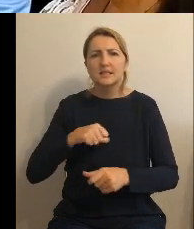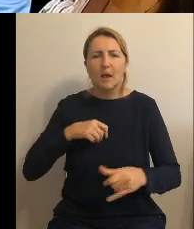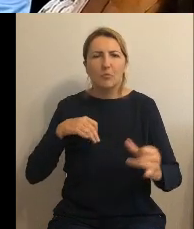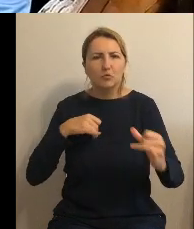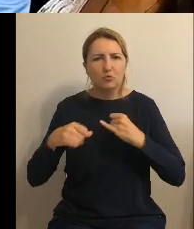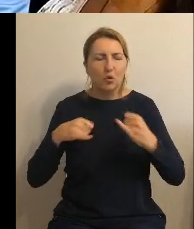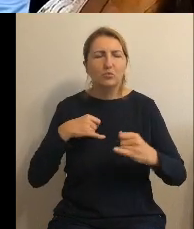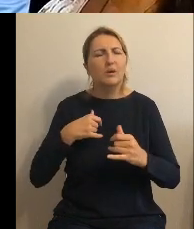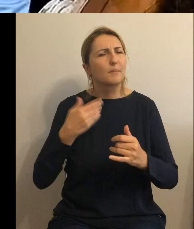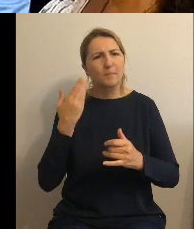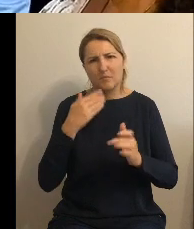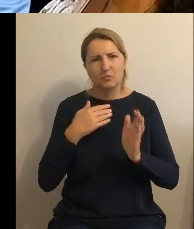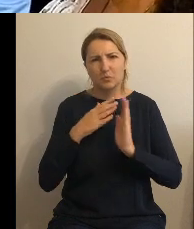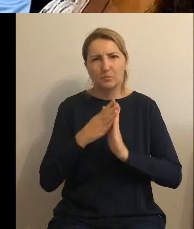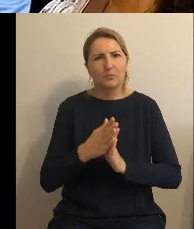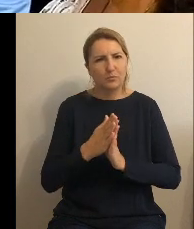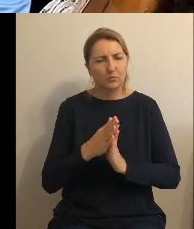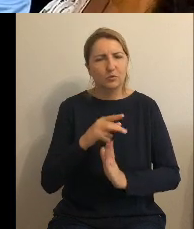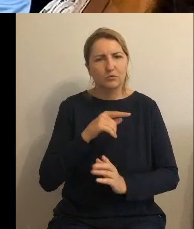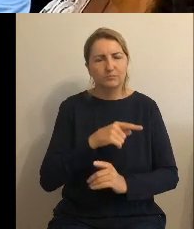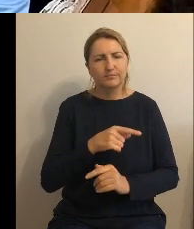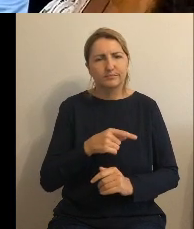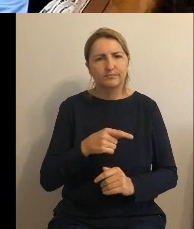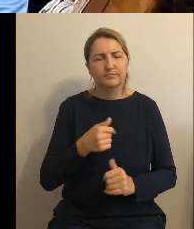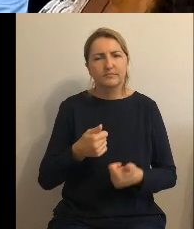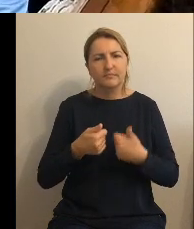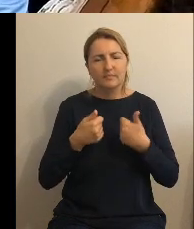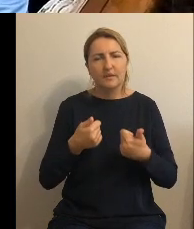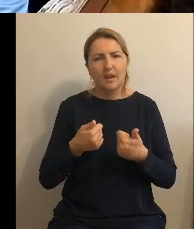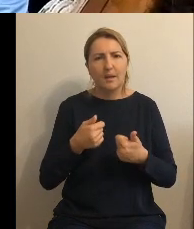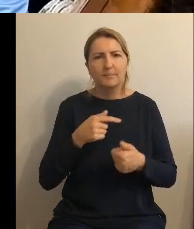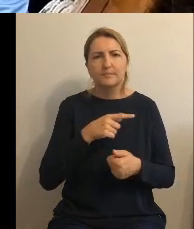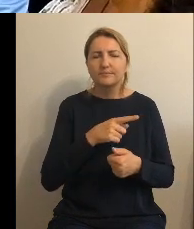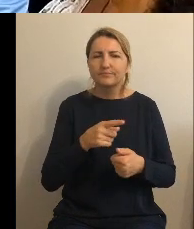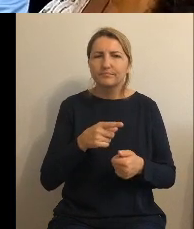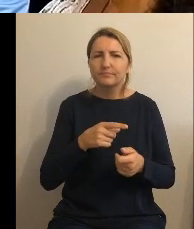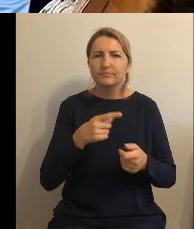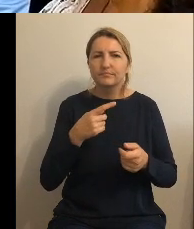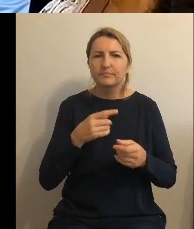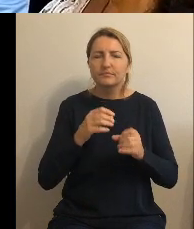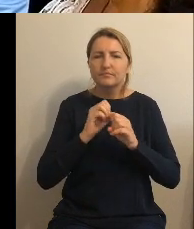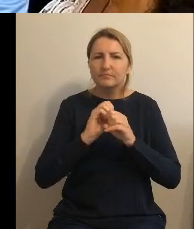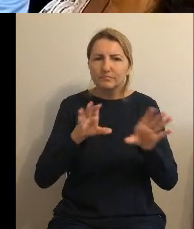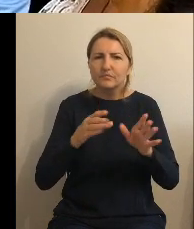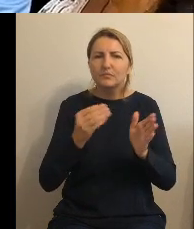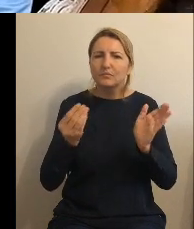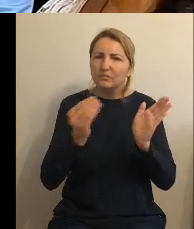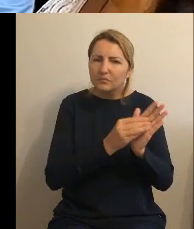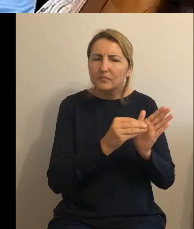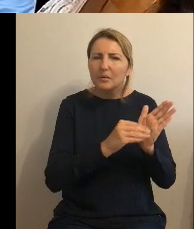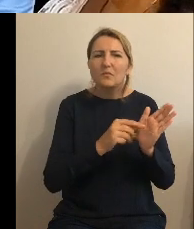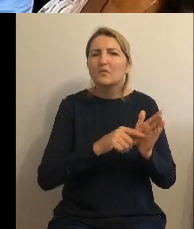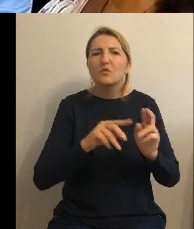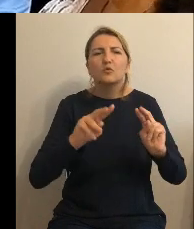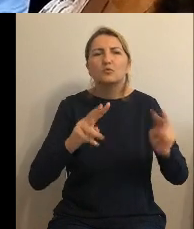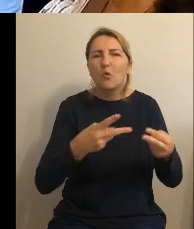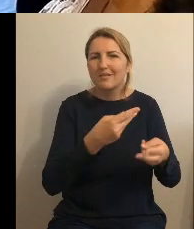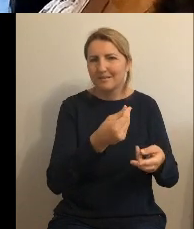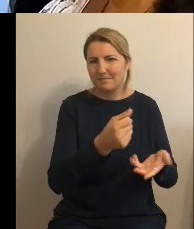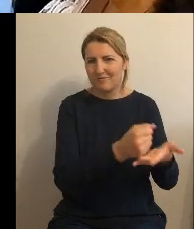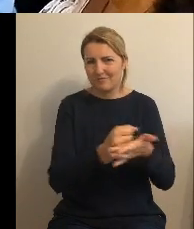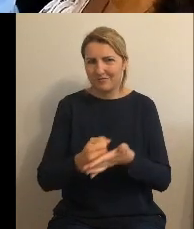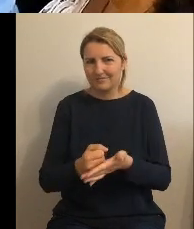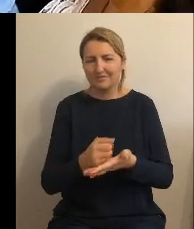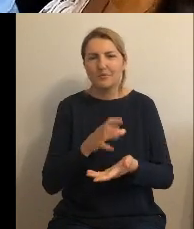tu po prostu, no może wypowiedzi zaznaczyć, skąd ta forza pochodzi. Bo po prostu ja się obawiam, że to